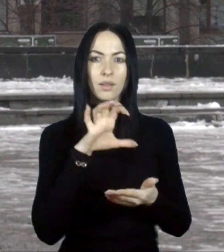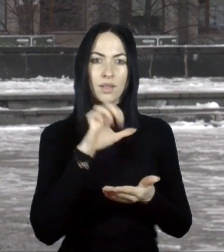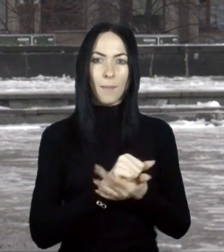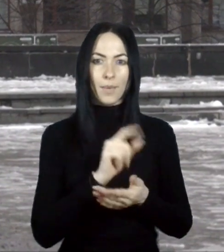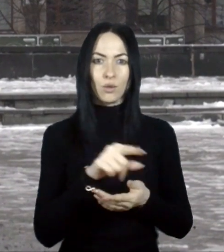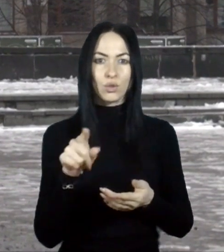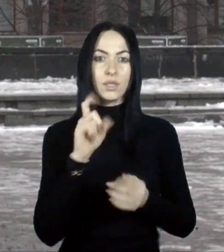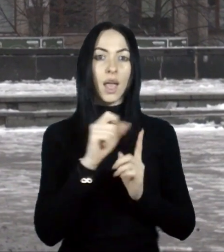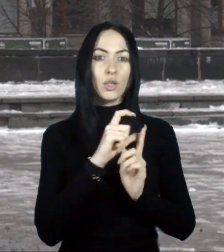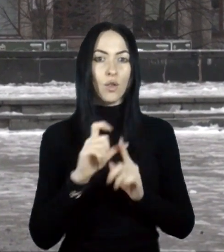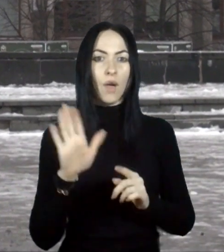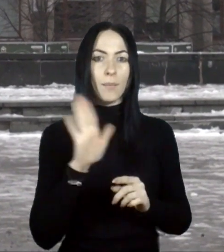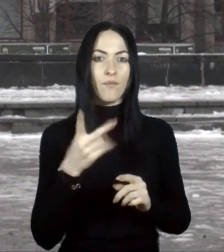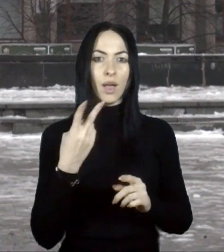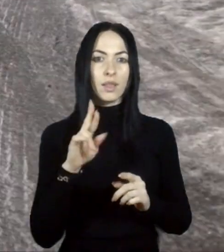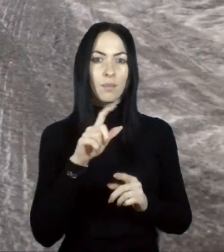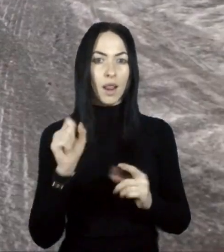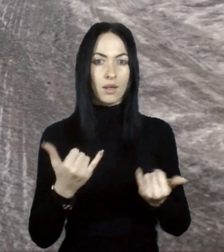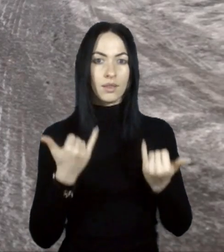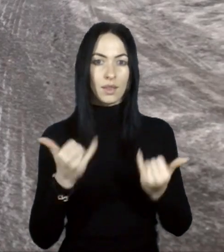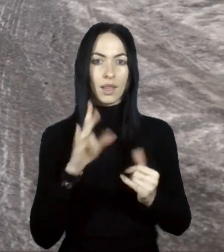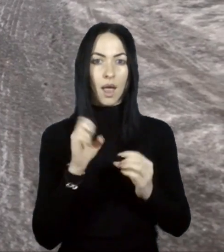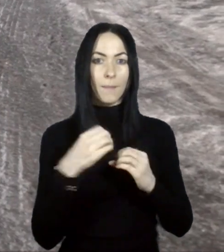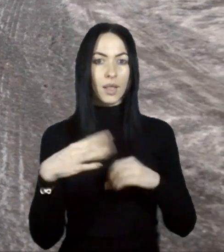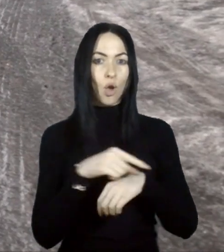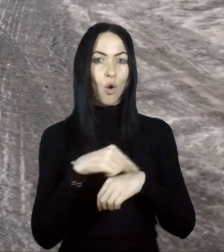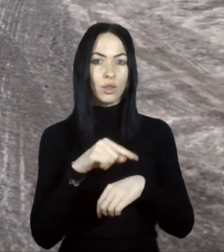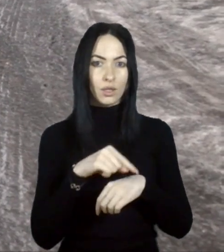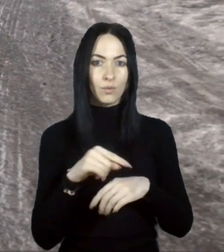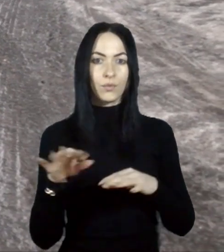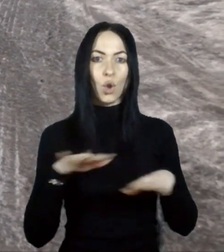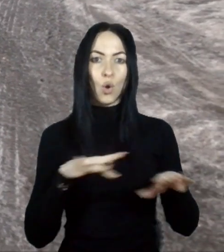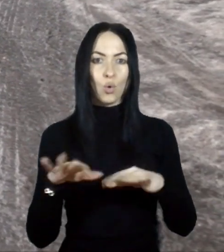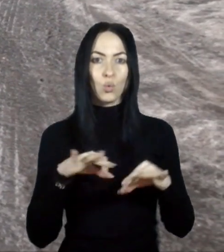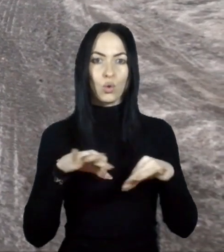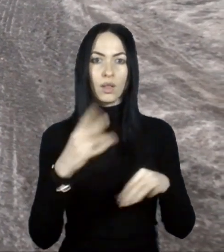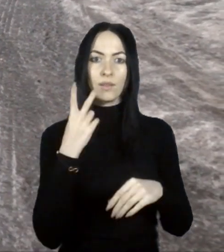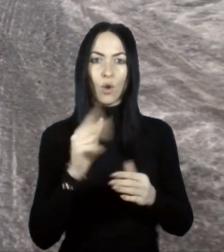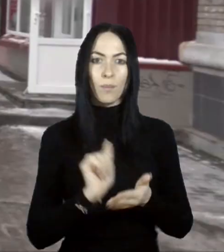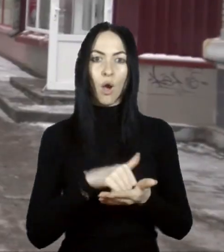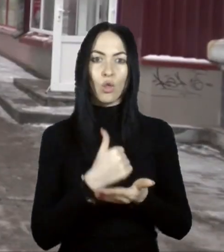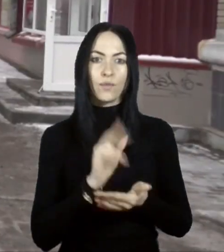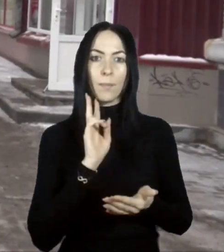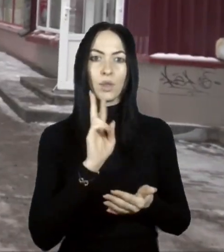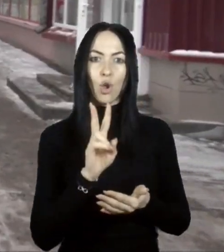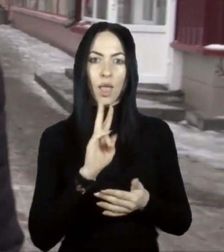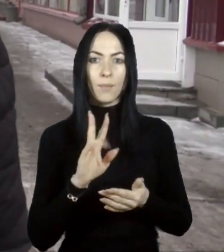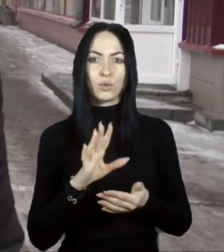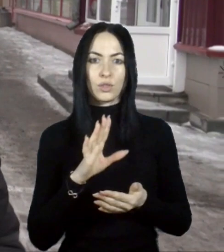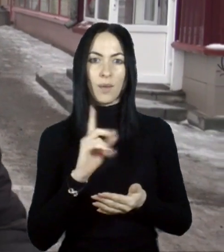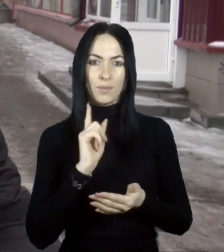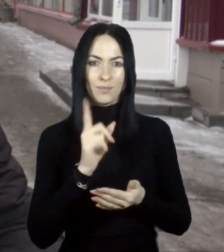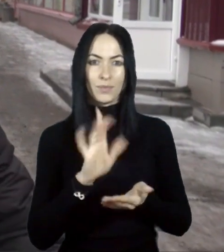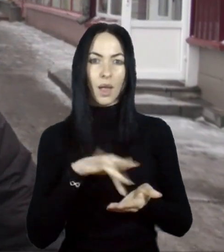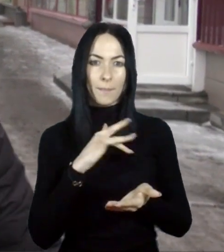словами Вадима Ляха, станом на 15-ту годину рух двома головними тролейбусними маршрутами міста відновили. ЖЕК працює нормально,